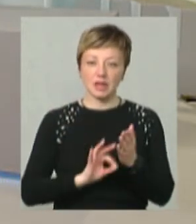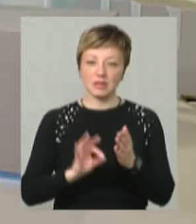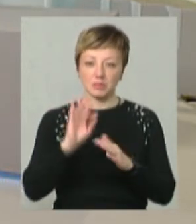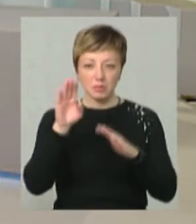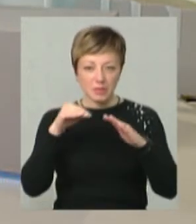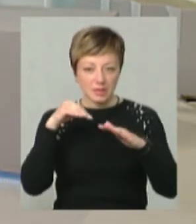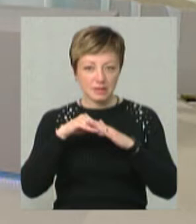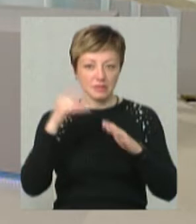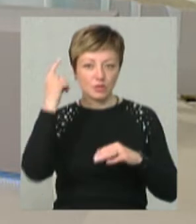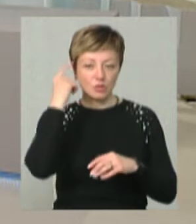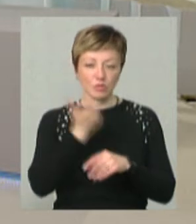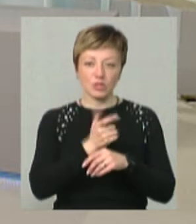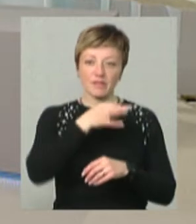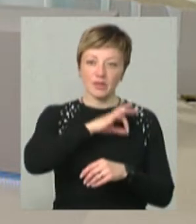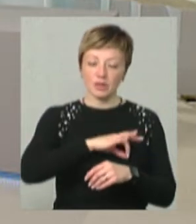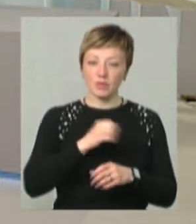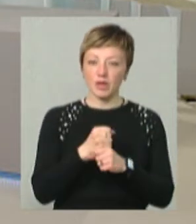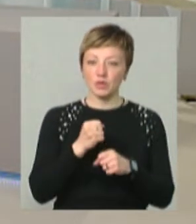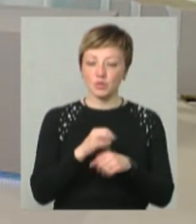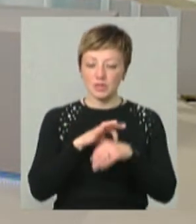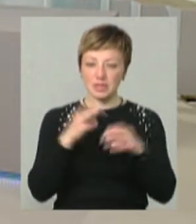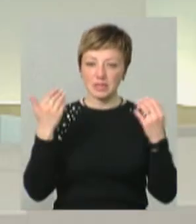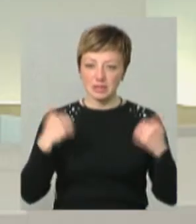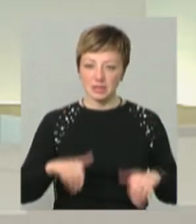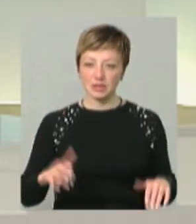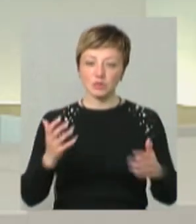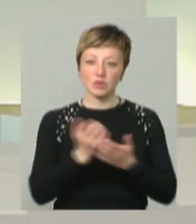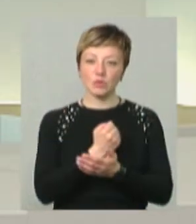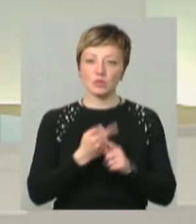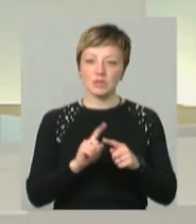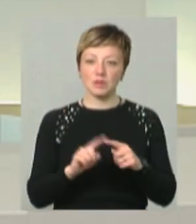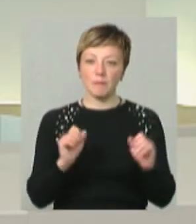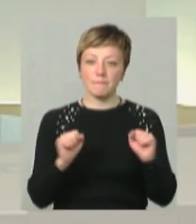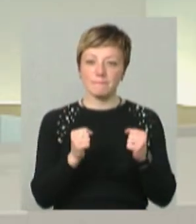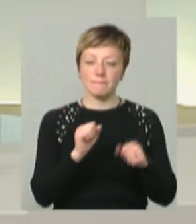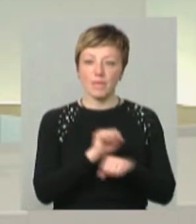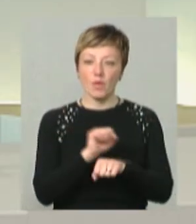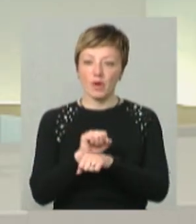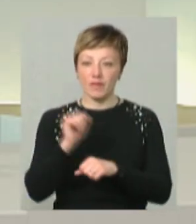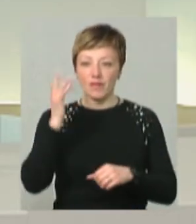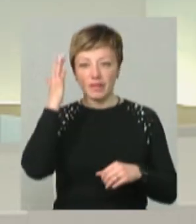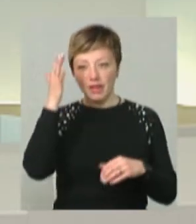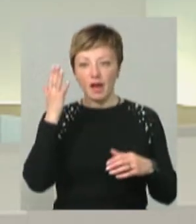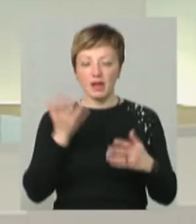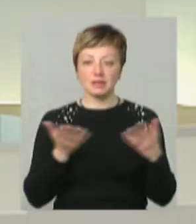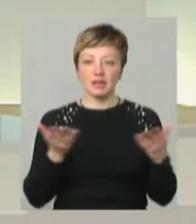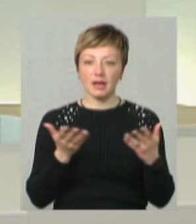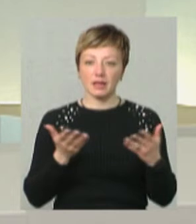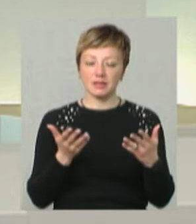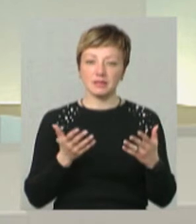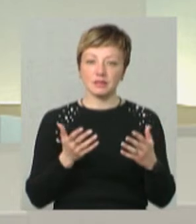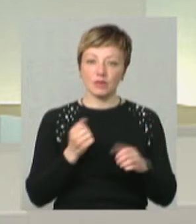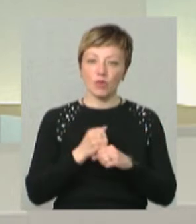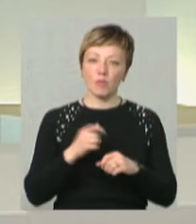до підсвідомості, більш ефективно, коли я працюю з тілом, знаходжу ті блоки. Потім фантазії якісь, етюди ми